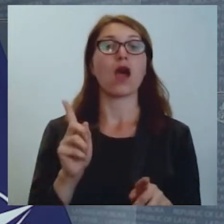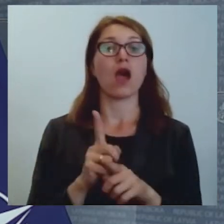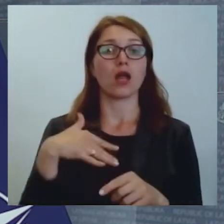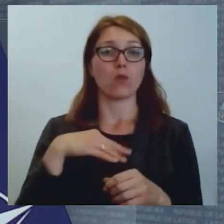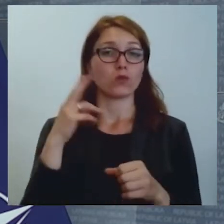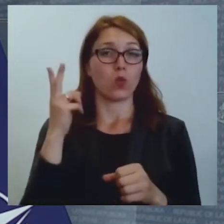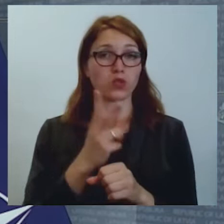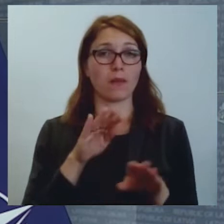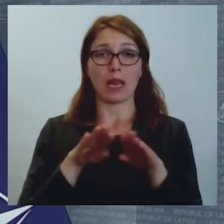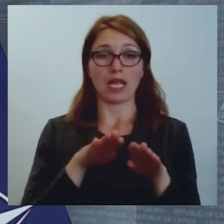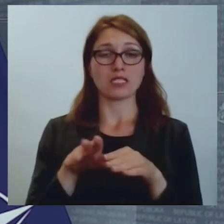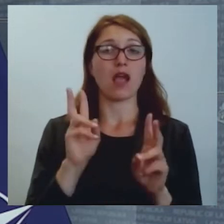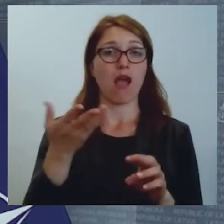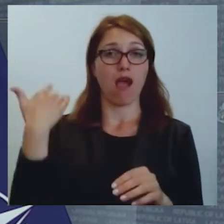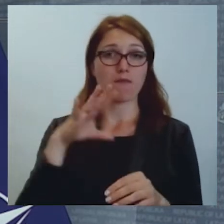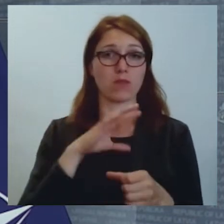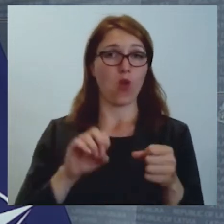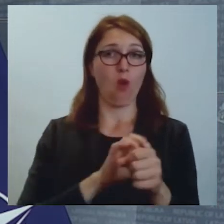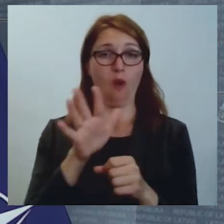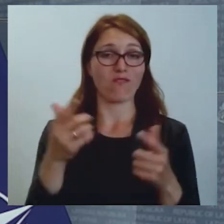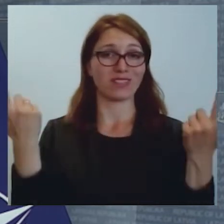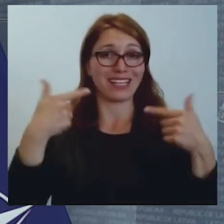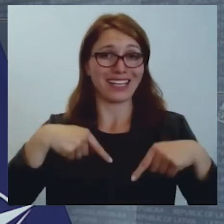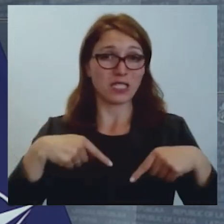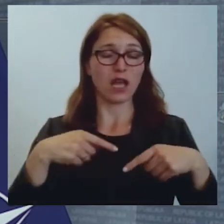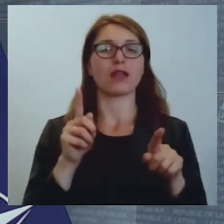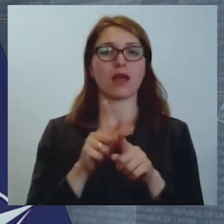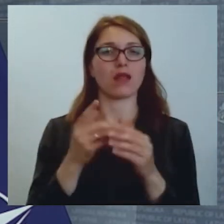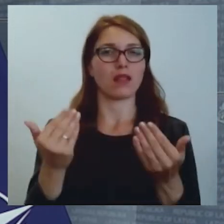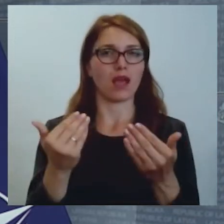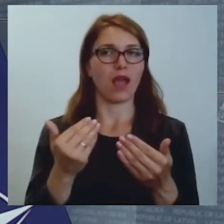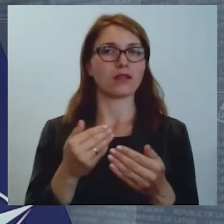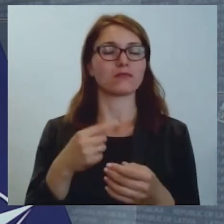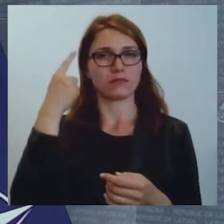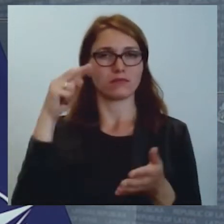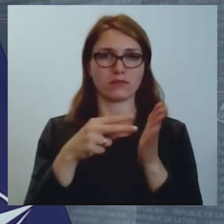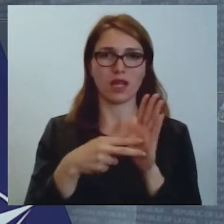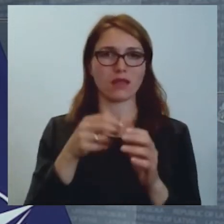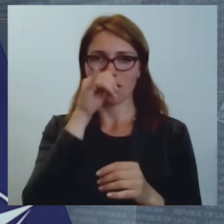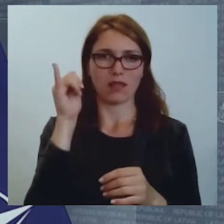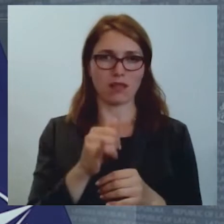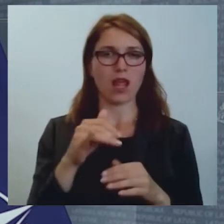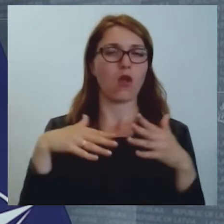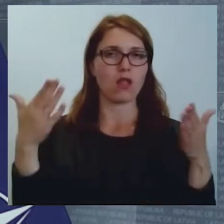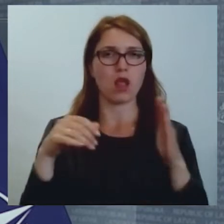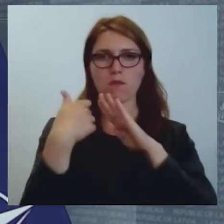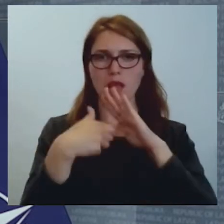COVID krīzes laikā ir nepieļaut lielu bezdarbu, nepieļaut ekonomikas ieslīgšanu